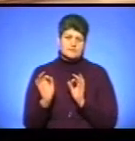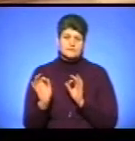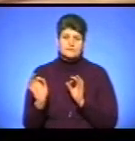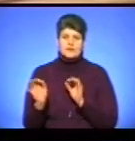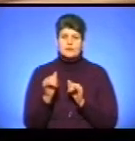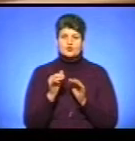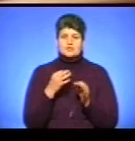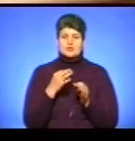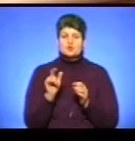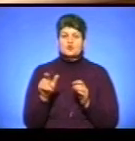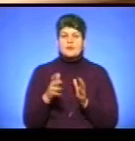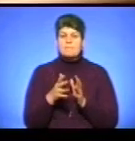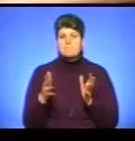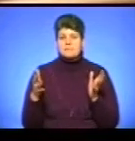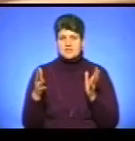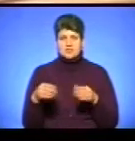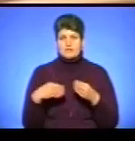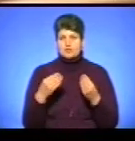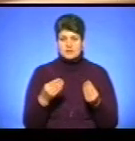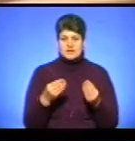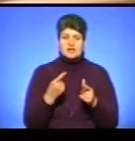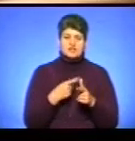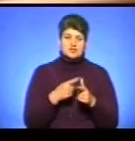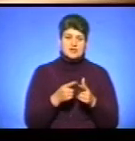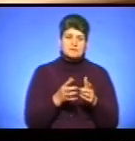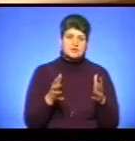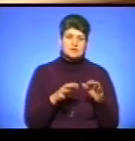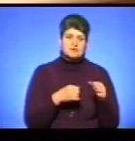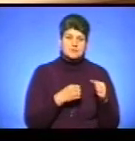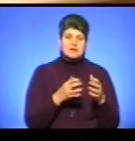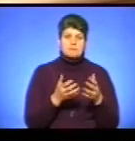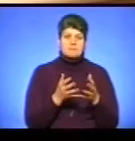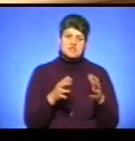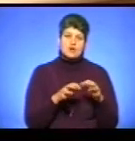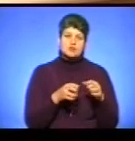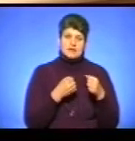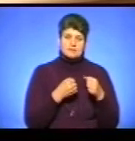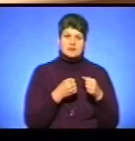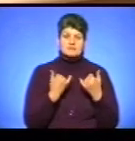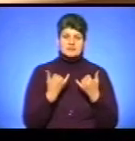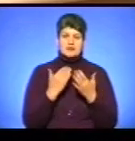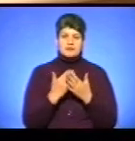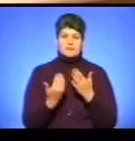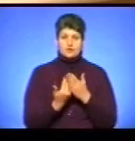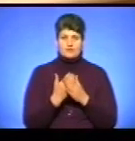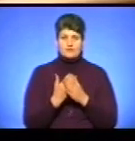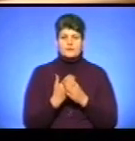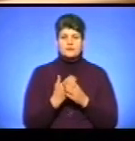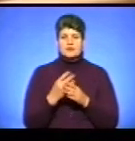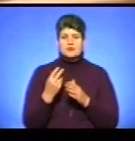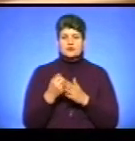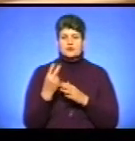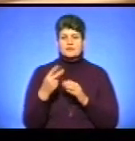Не можу сказати, що людей більше на подання чи більше на отримання. Можу навіть сказати, що більше на отримання, тому що ми зараз маємо нову партію карток по 26